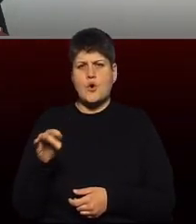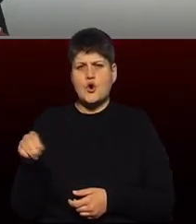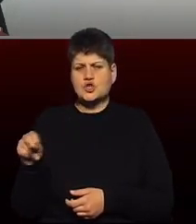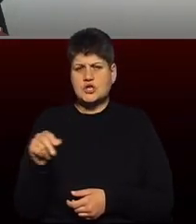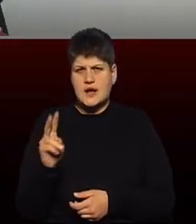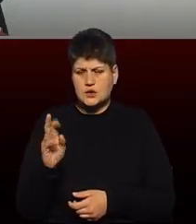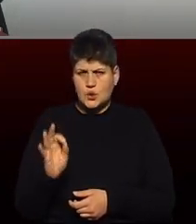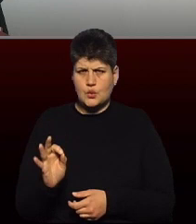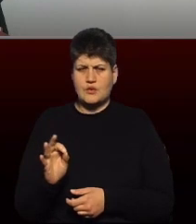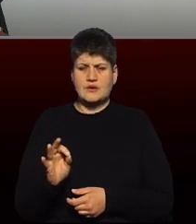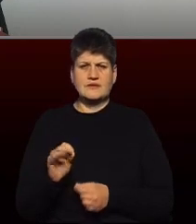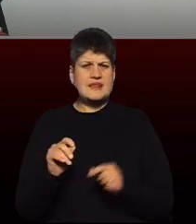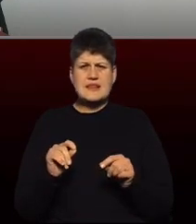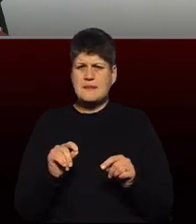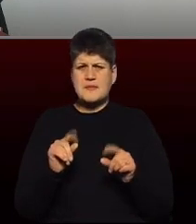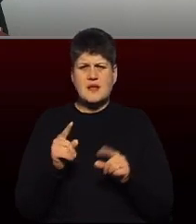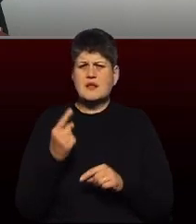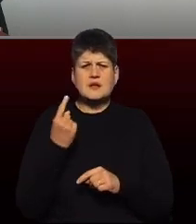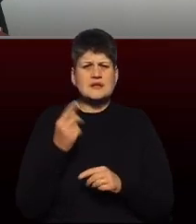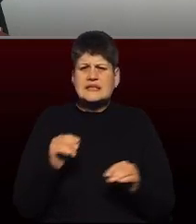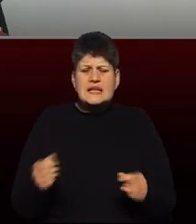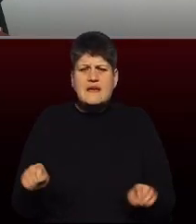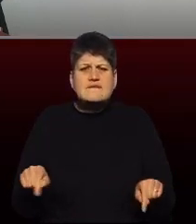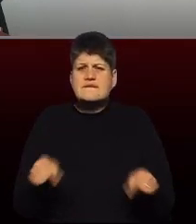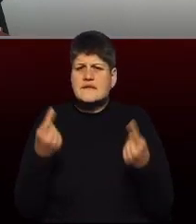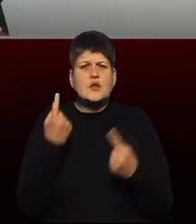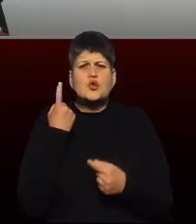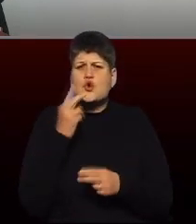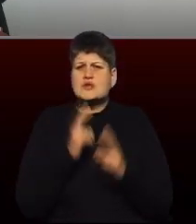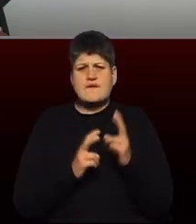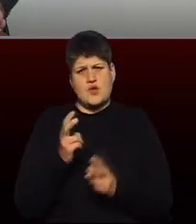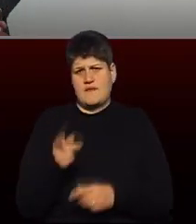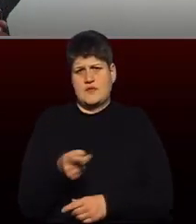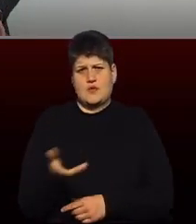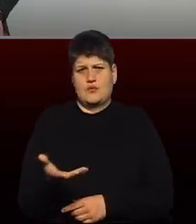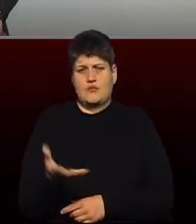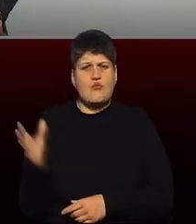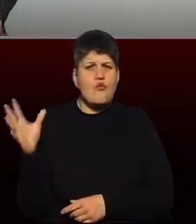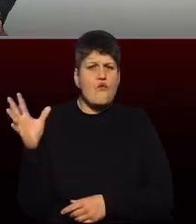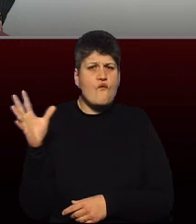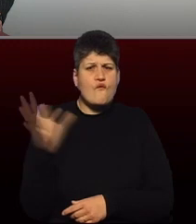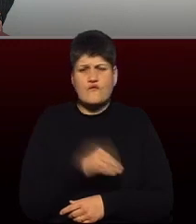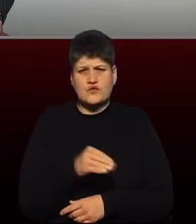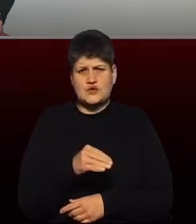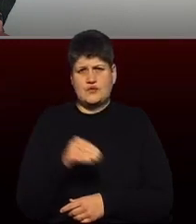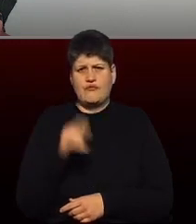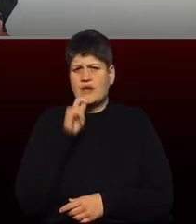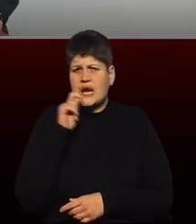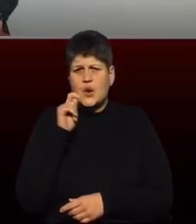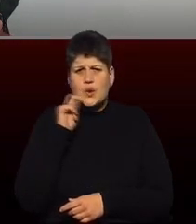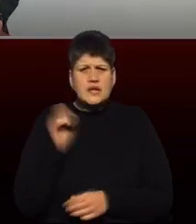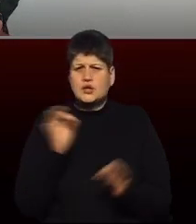підняли ні одного завода в Тернополі. Всі країни не підняли нічого. Все